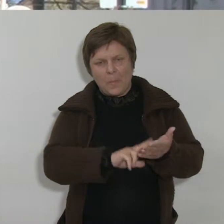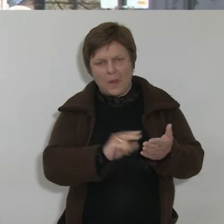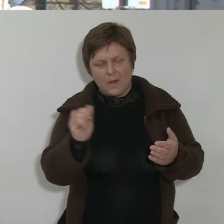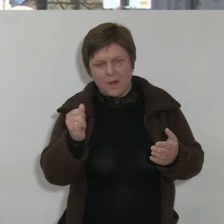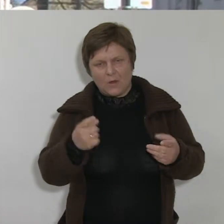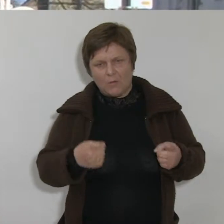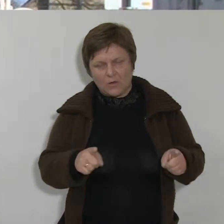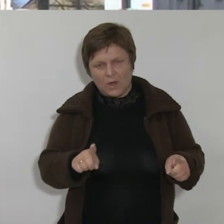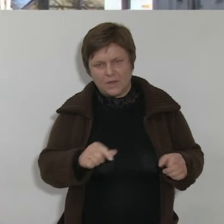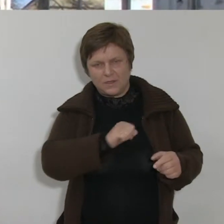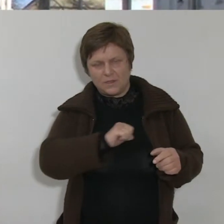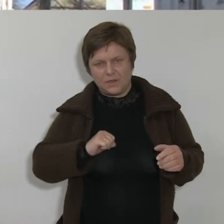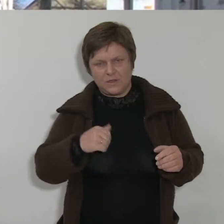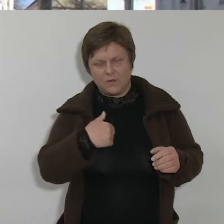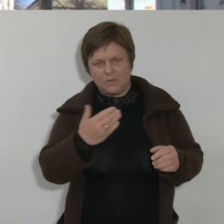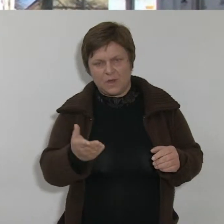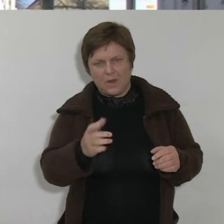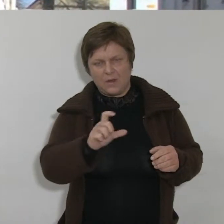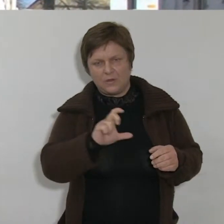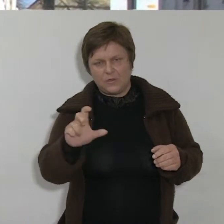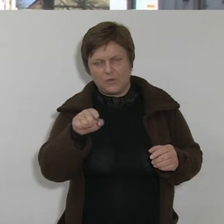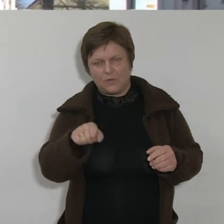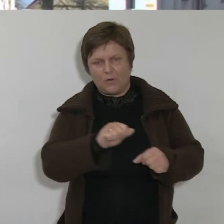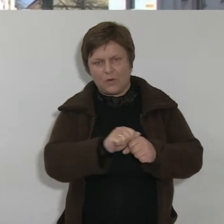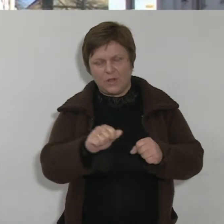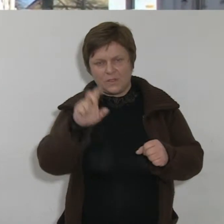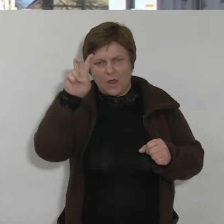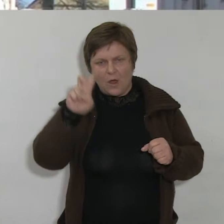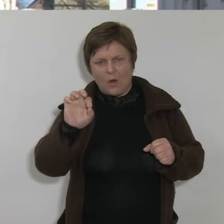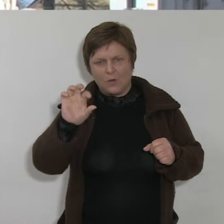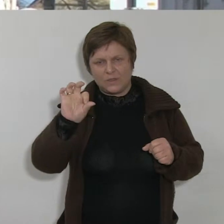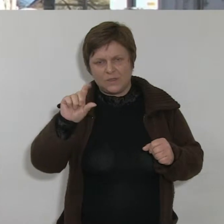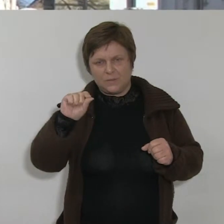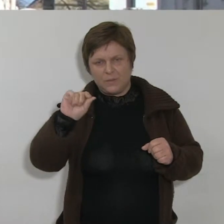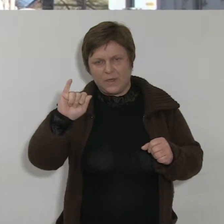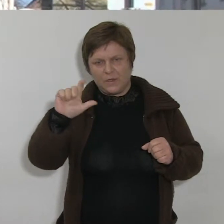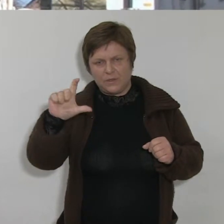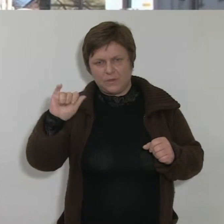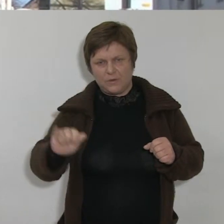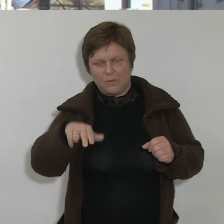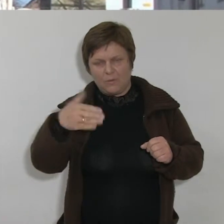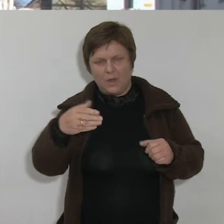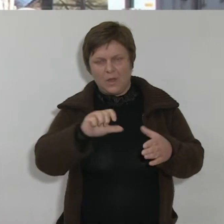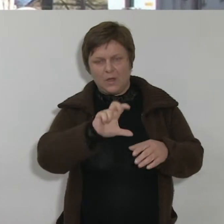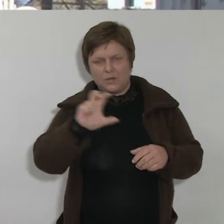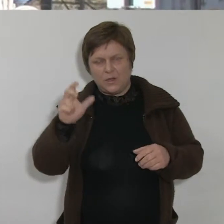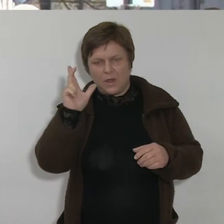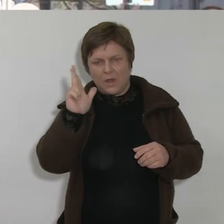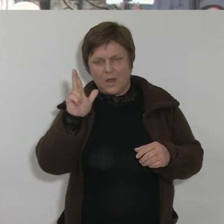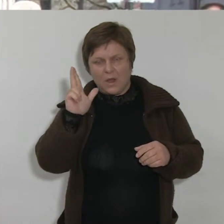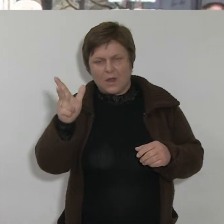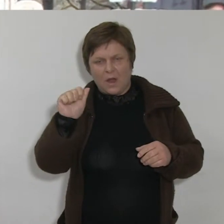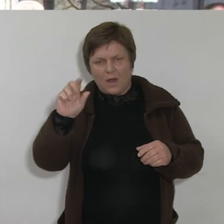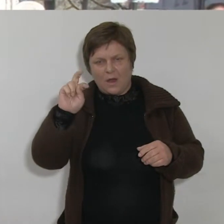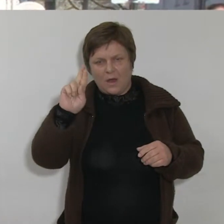jeśli to widzimy, czy to jest Caritas, czy to jest jakieś hospicjum, czy jakaś akcja, która naprawdę pomaga komuś